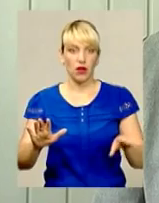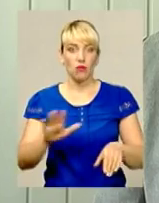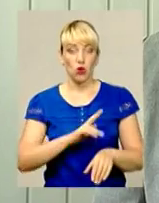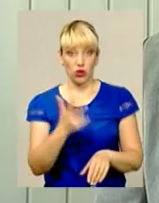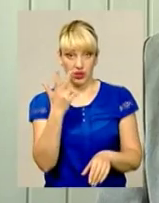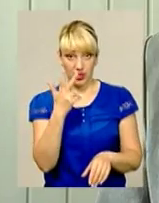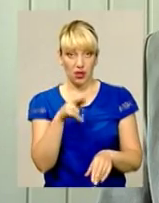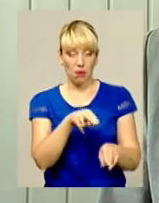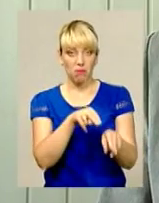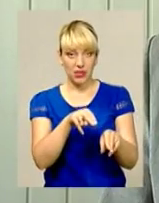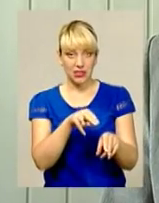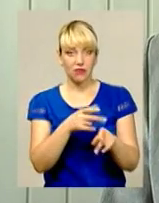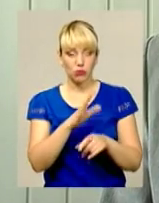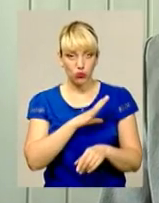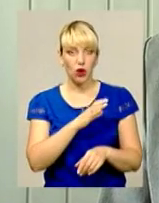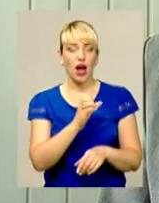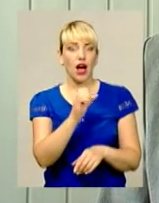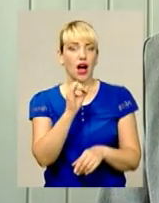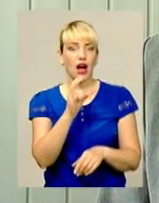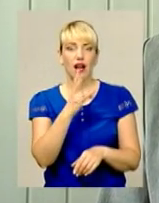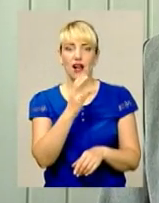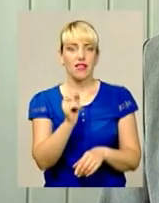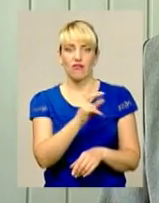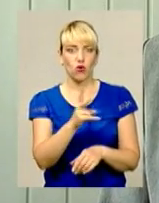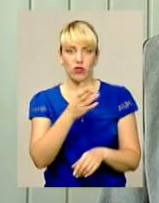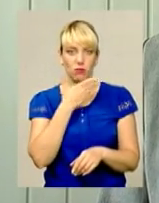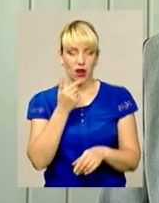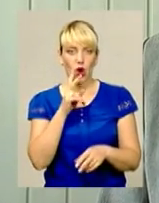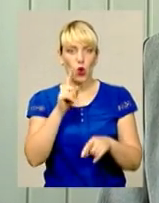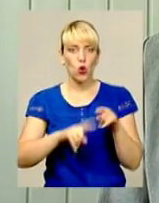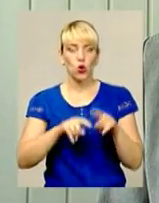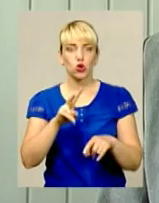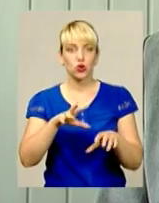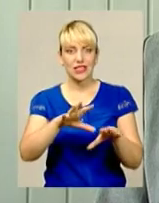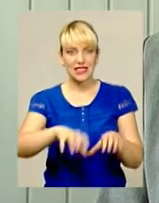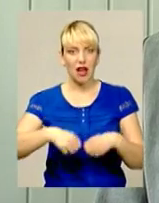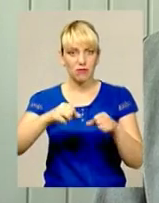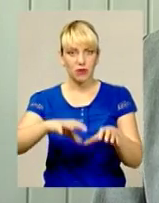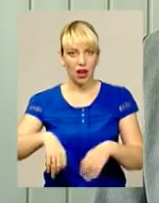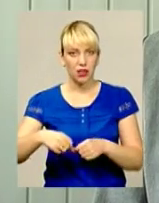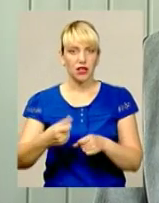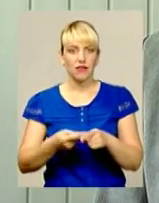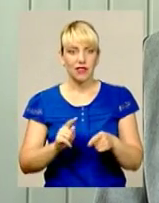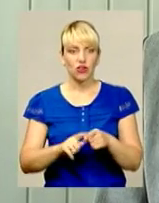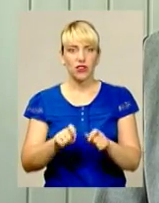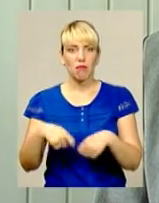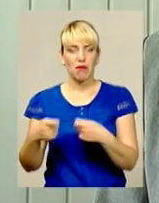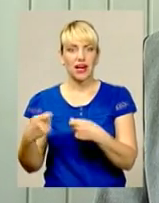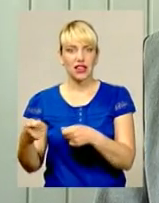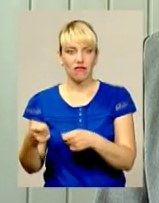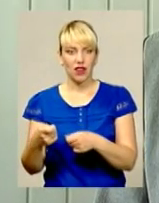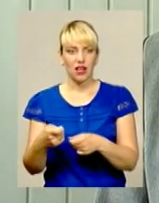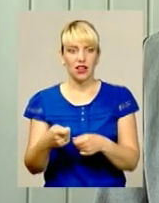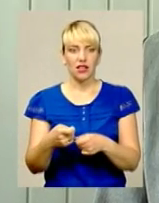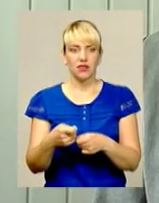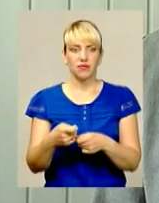мисливці, в трьох були мисливські зброї. І ті родичі, які забирали зброю, вони передавали один одному, чи